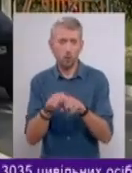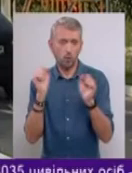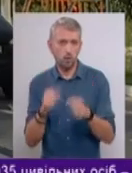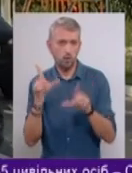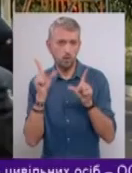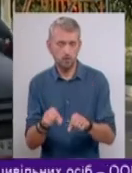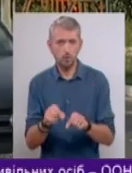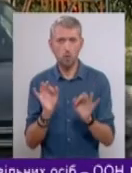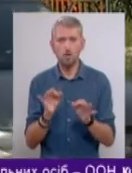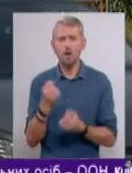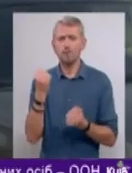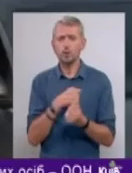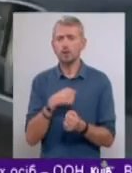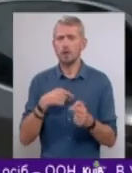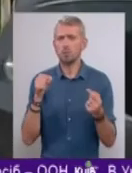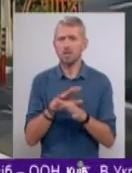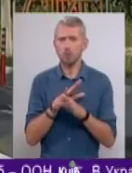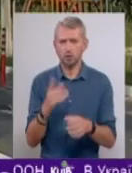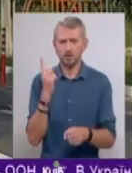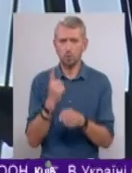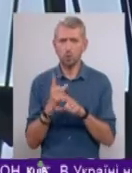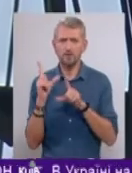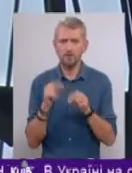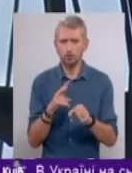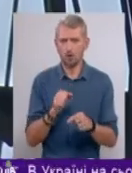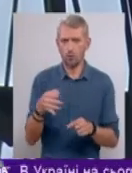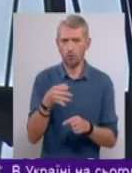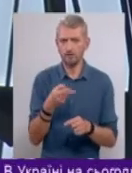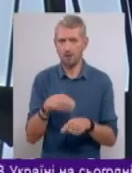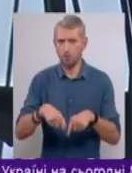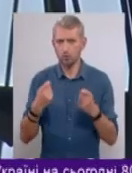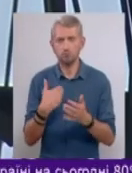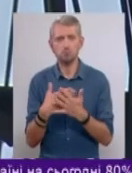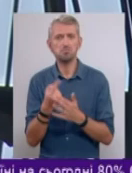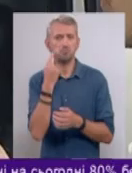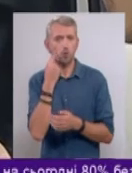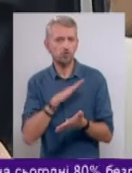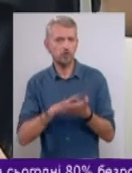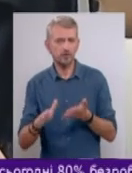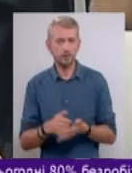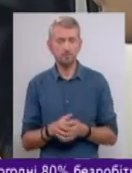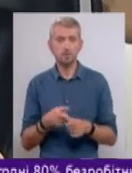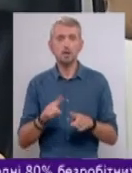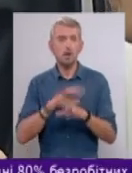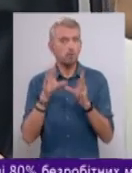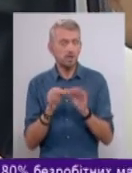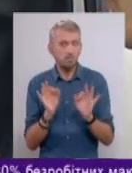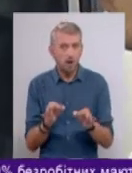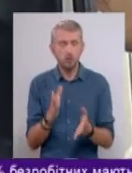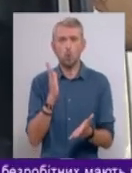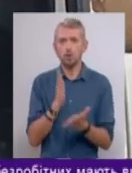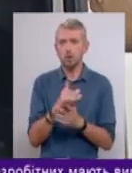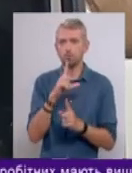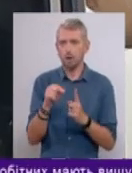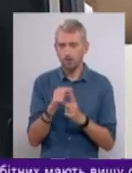Водії ж і самі не проти заборони в'їзду на остров для порушників, адже їхня совість, мовляв, чиста. Це, в принципі, правильно. Є правила,